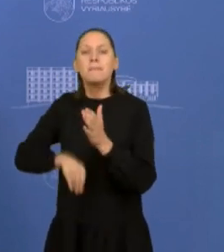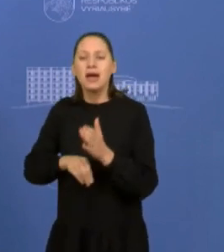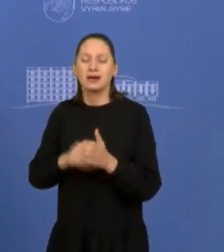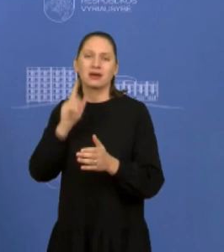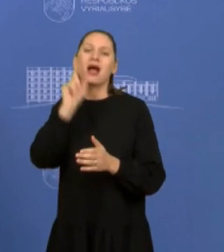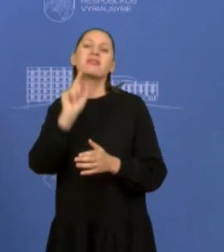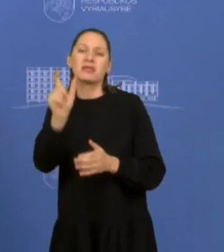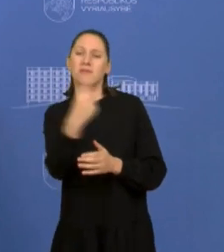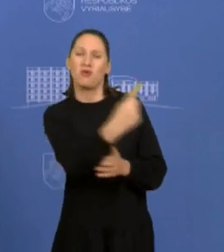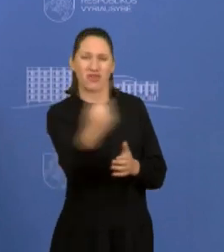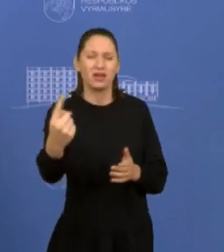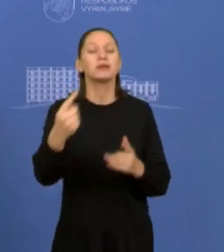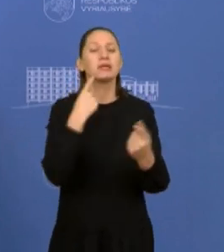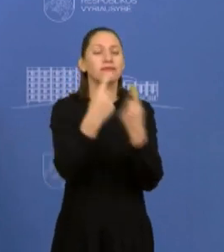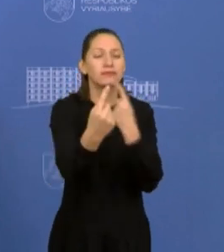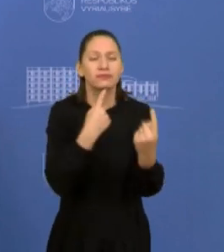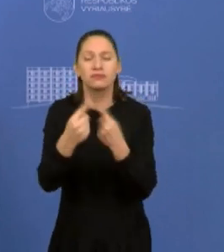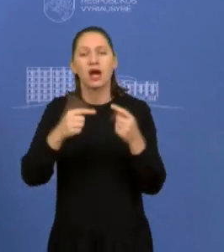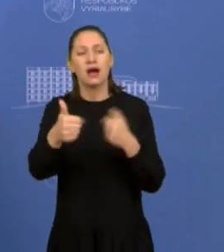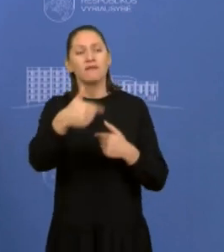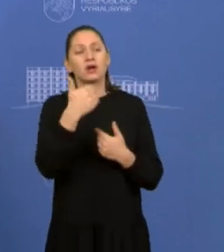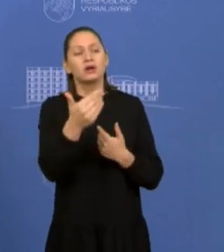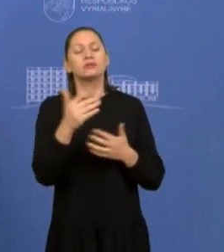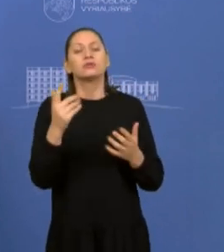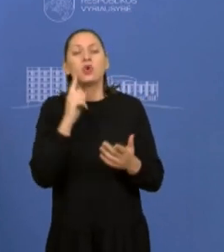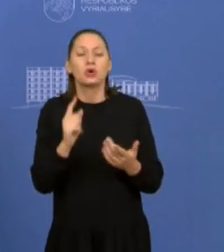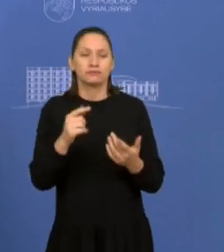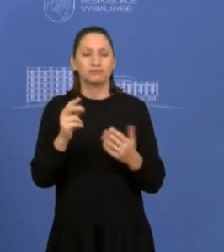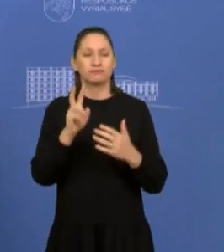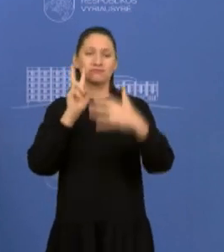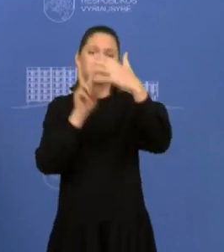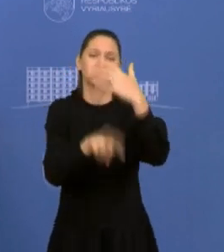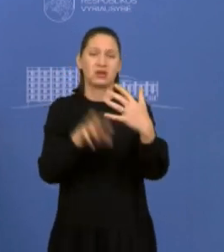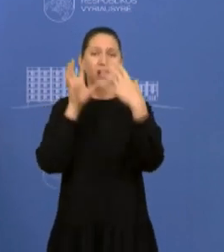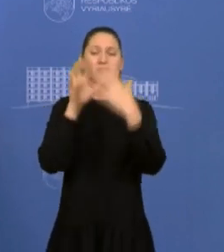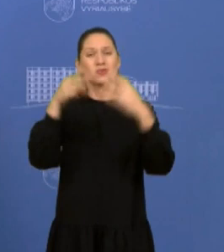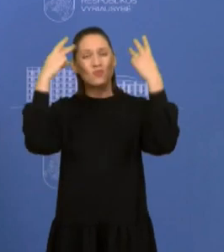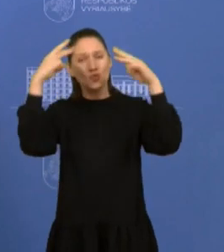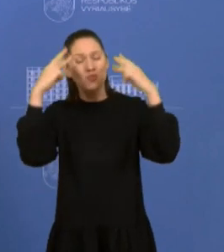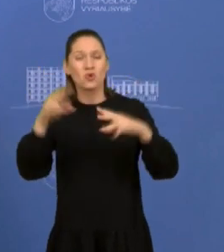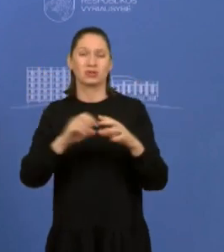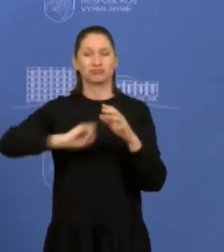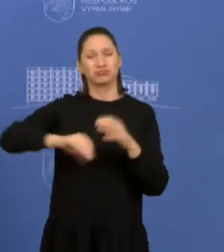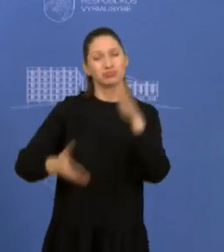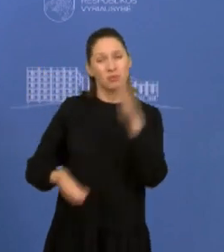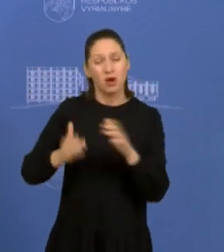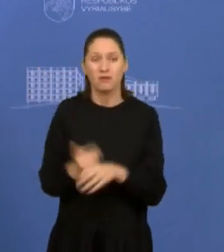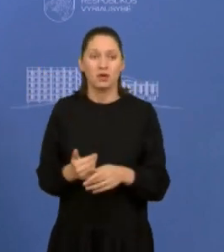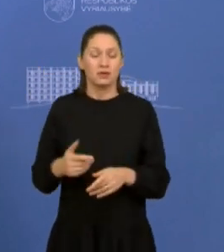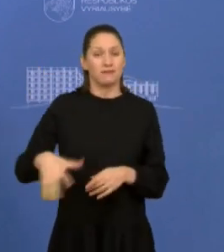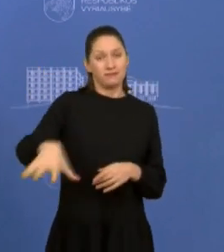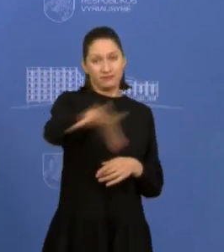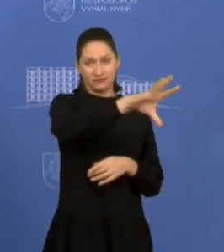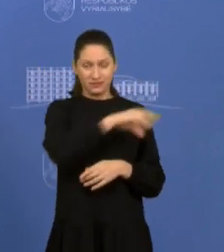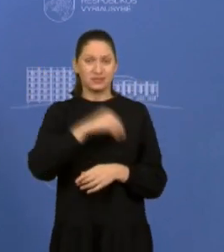jie grįžt savivaldai, jos infrastruktūrai gerinti, jos viešavim transportui gerinti. Tai nėra bendros biudžeto pajėmus, o iš esmės visi